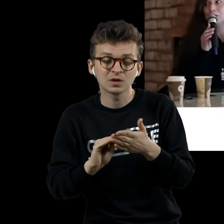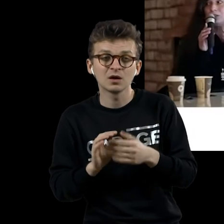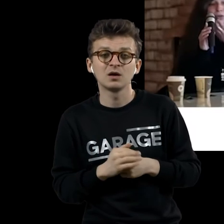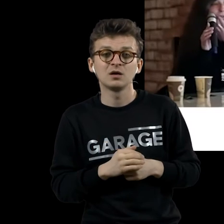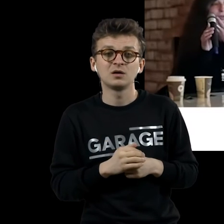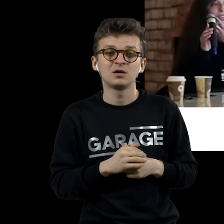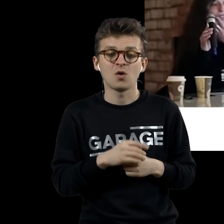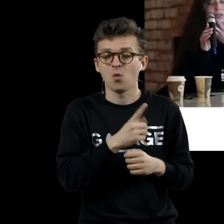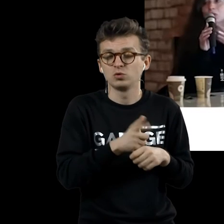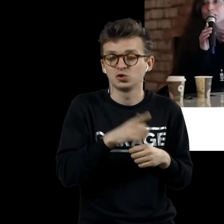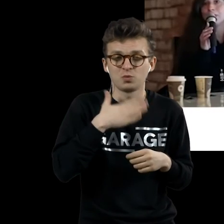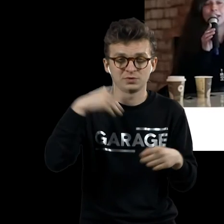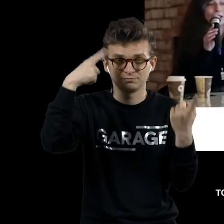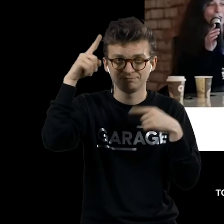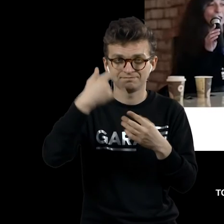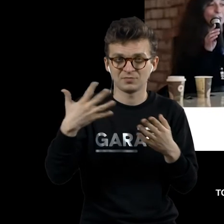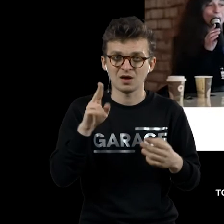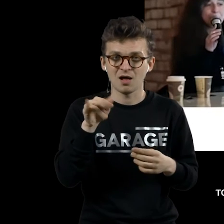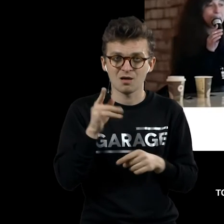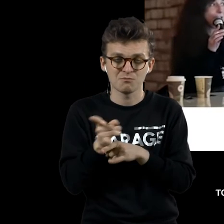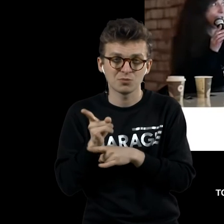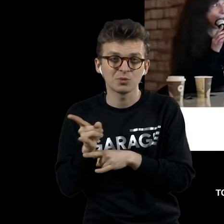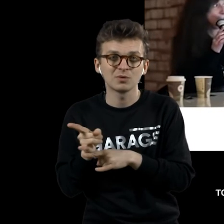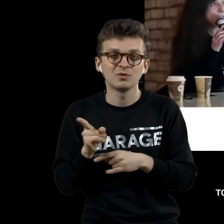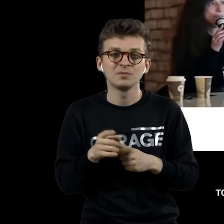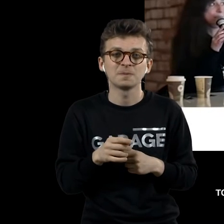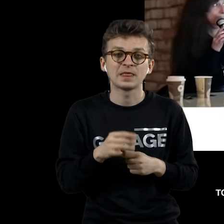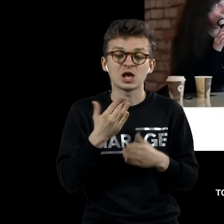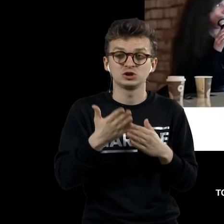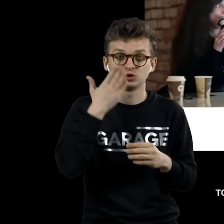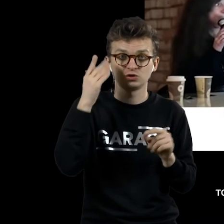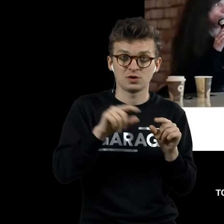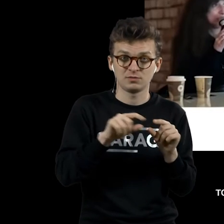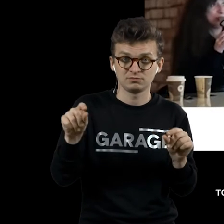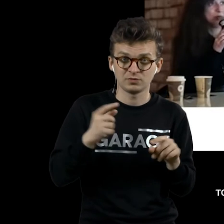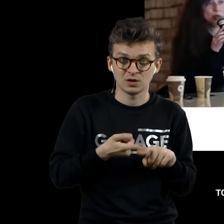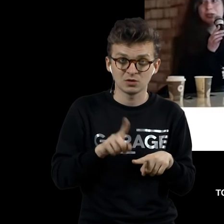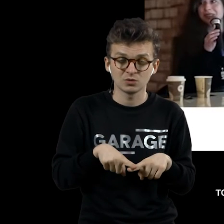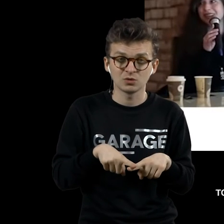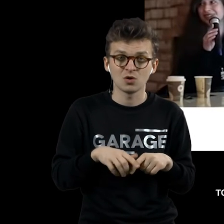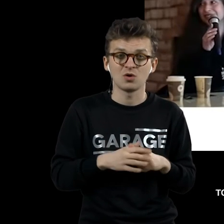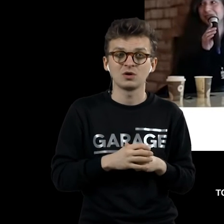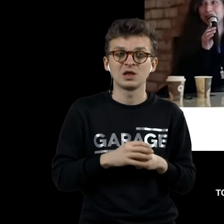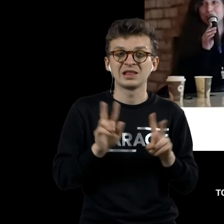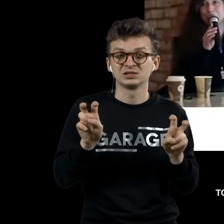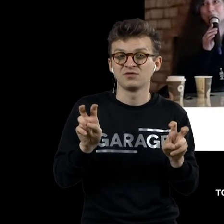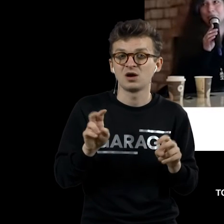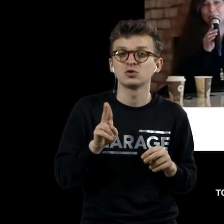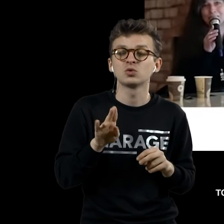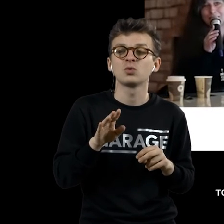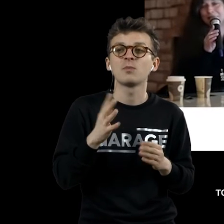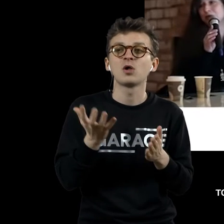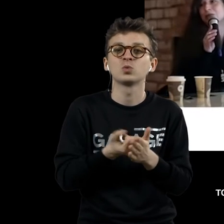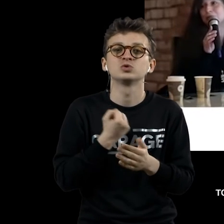виртуозно владел словом. Если прочесть эту фразу буквами, названиями букв, то